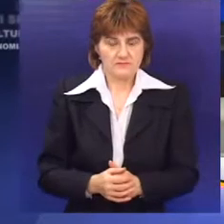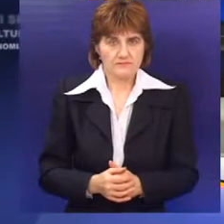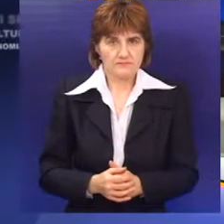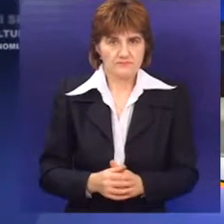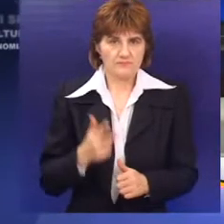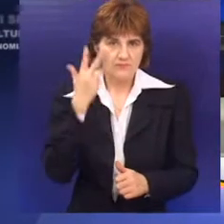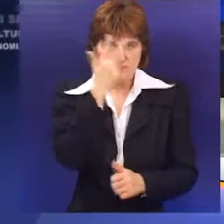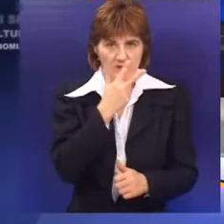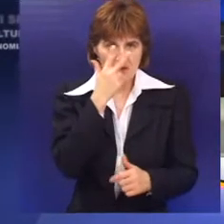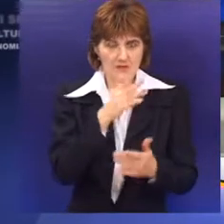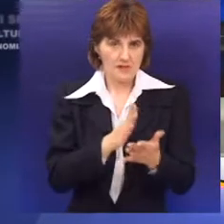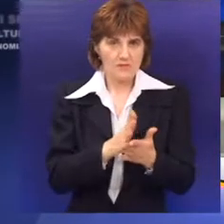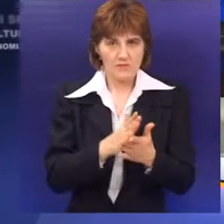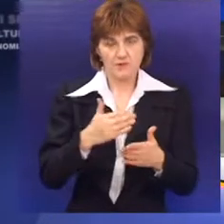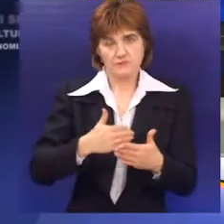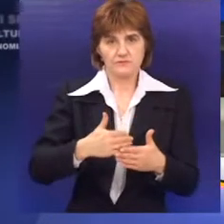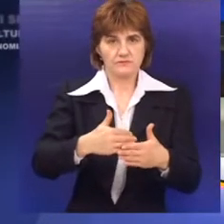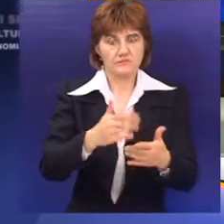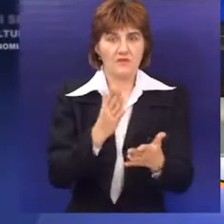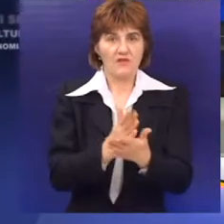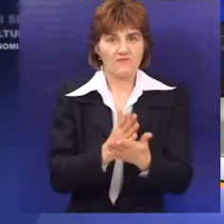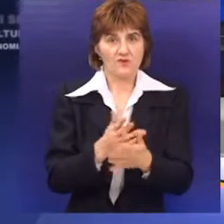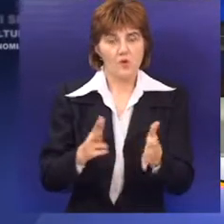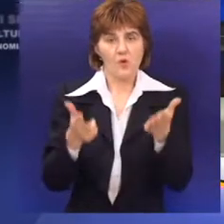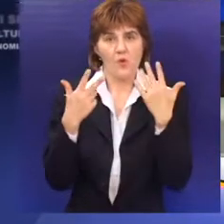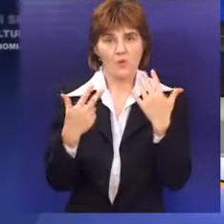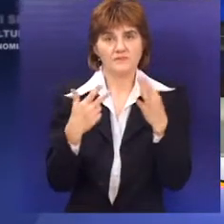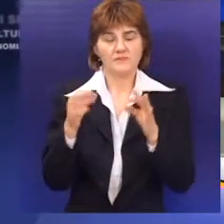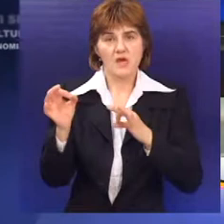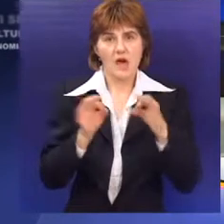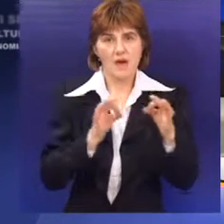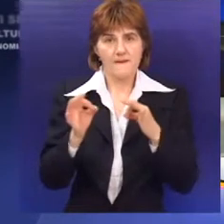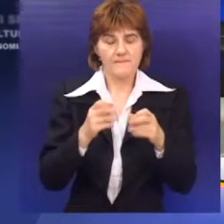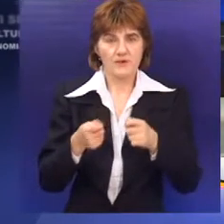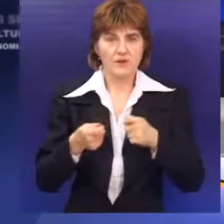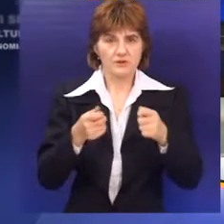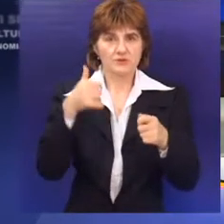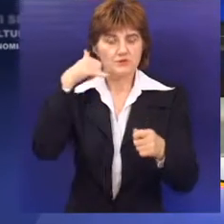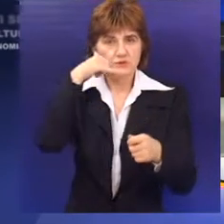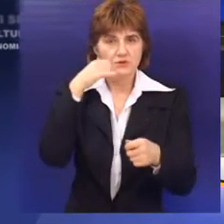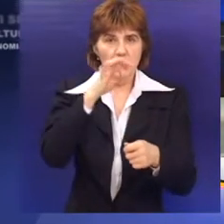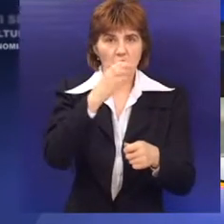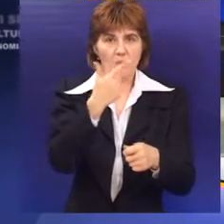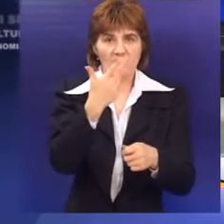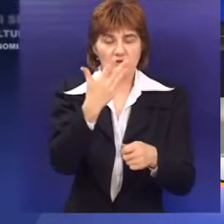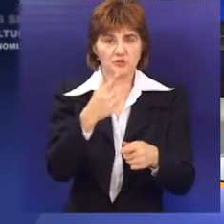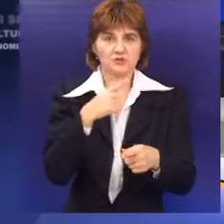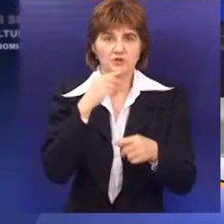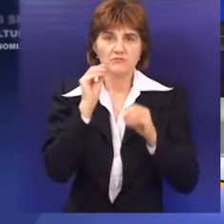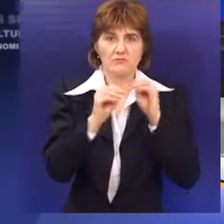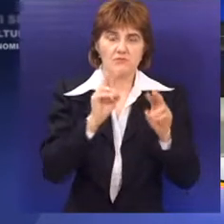nešto više od tri nedelje postojanja, preko 80% komunalnih problema prijavljenih preko kontakt centra 024 je